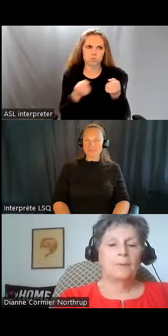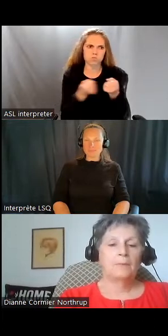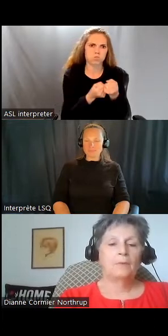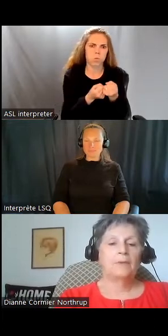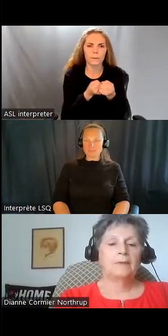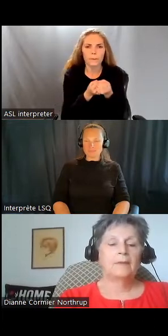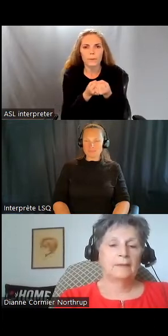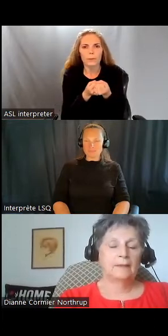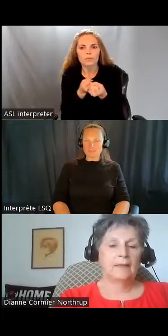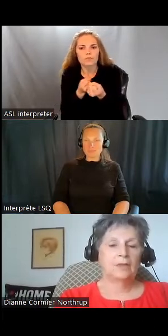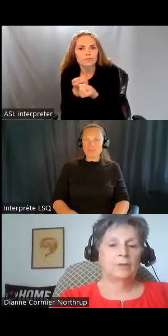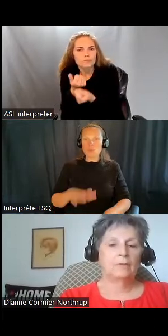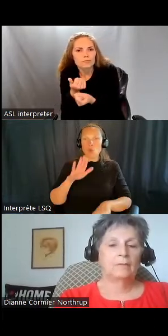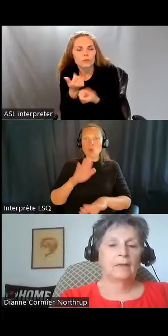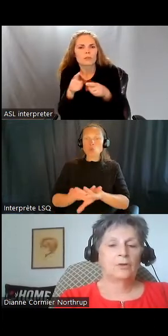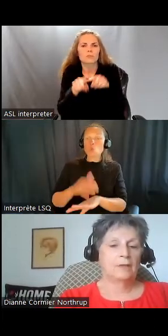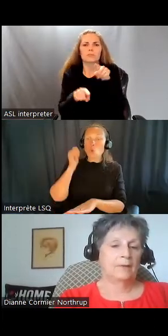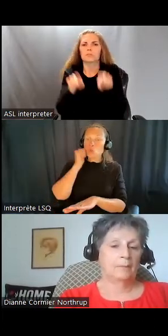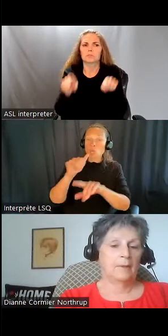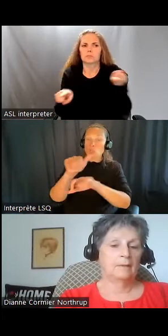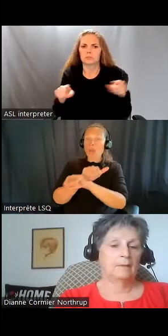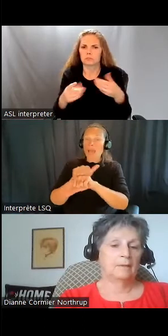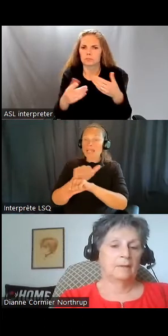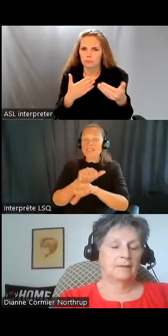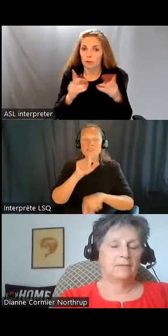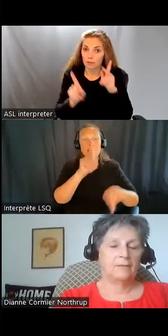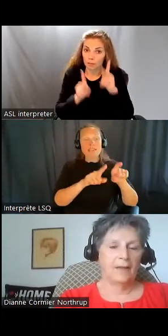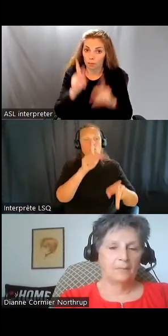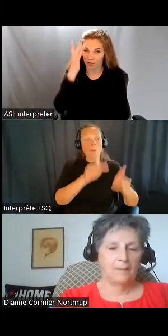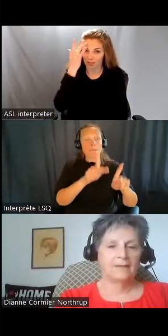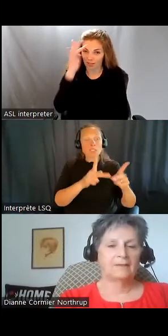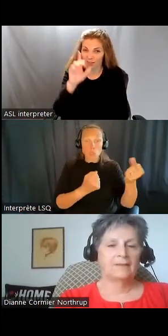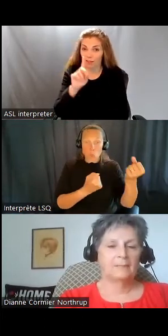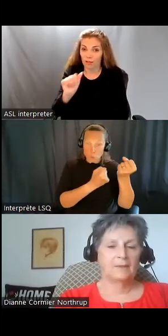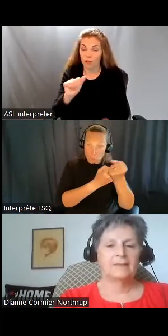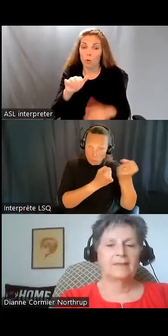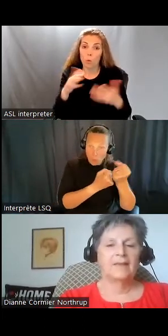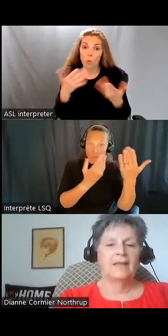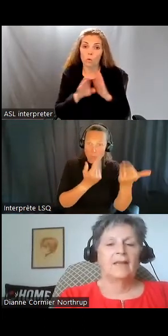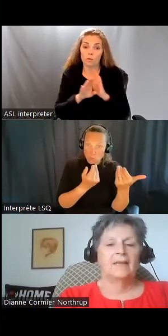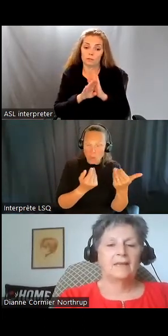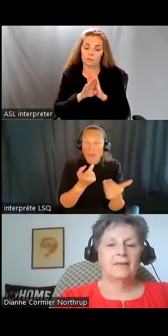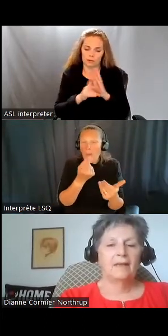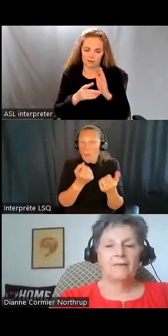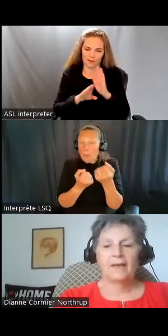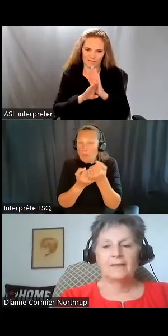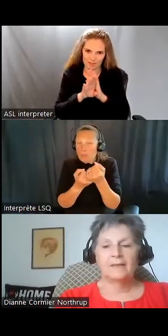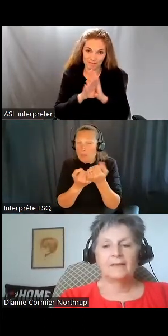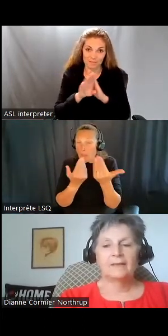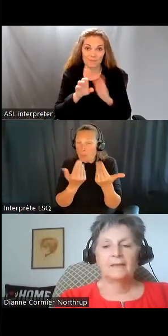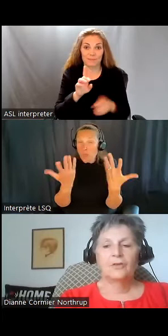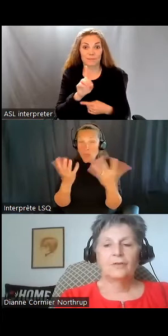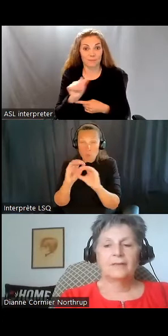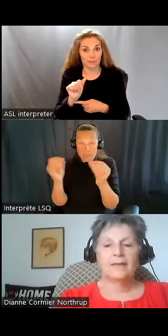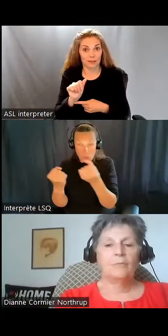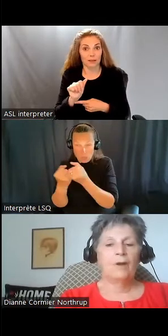dans les activités quotidiennes, les personnes ayant une déficience intellectuelle ou développementale